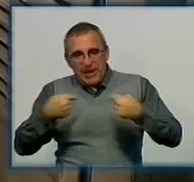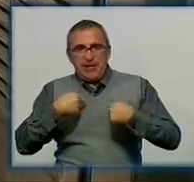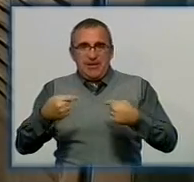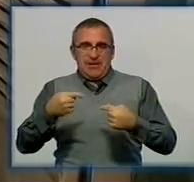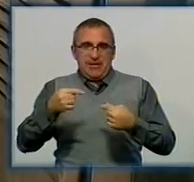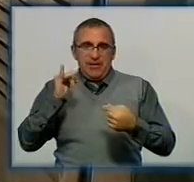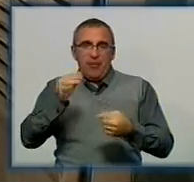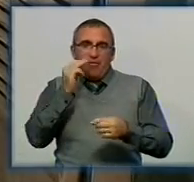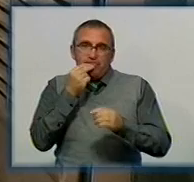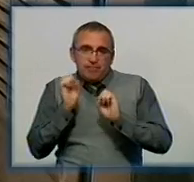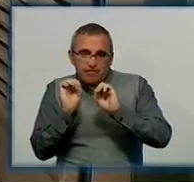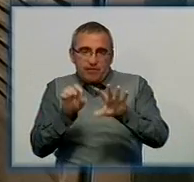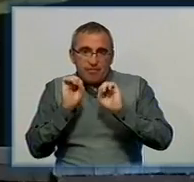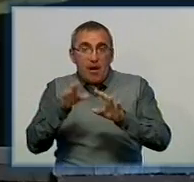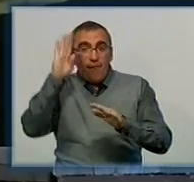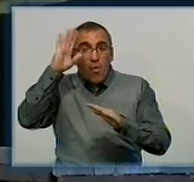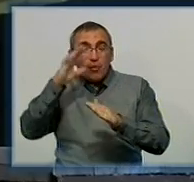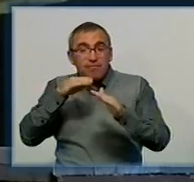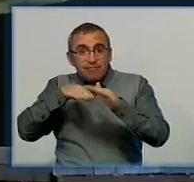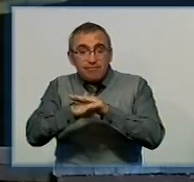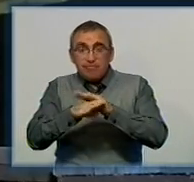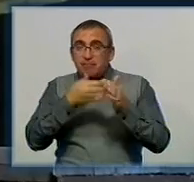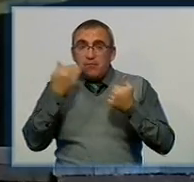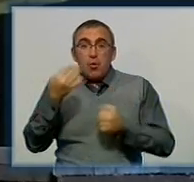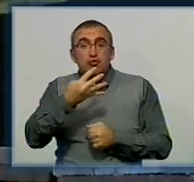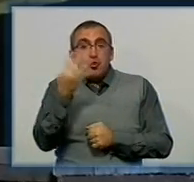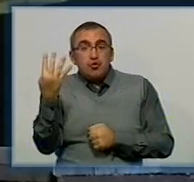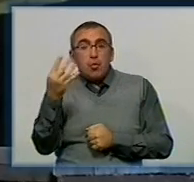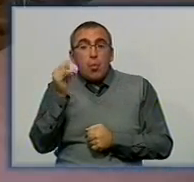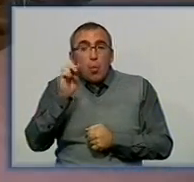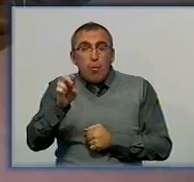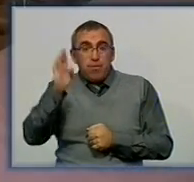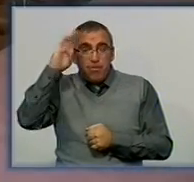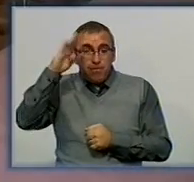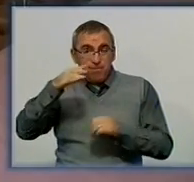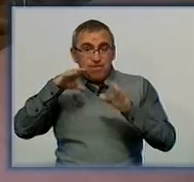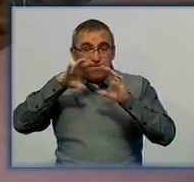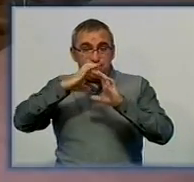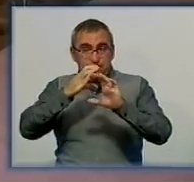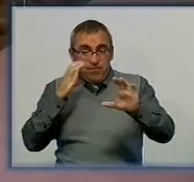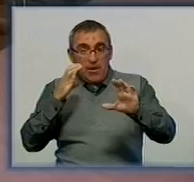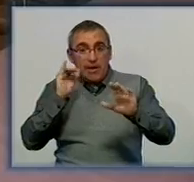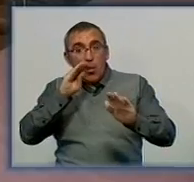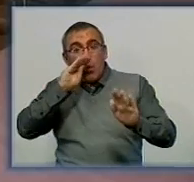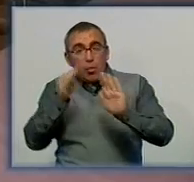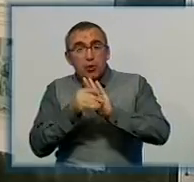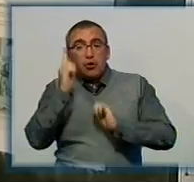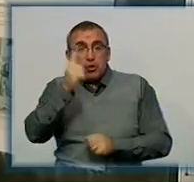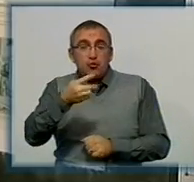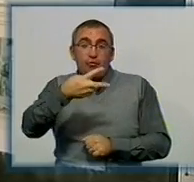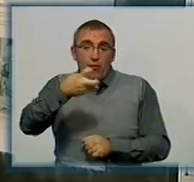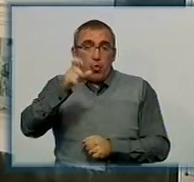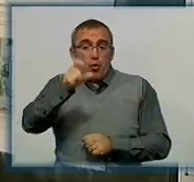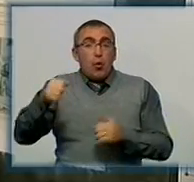Запасів продуктів у сховищі немає. Загальний запас води – 44 кубометри питної. Споруда розрахована на укриття 1200 людей